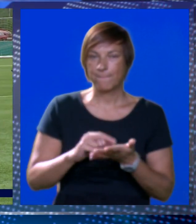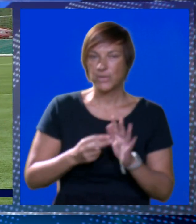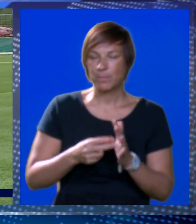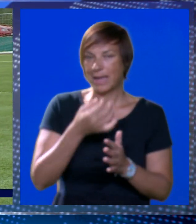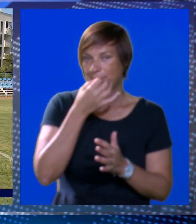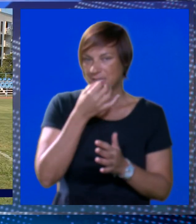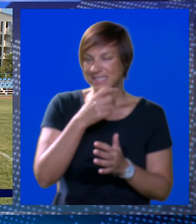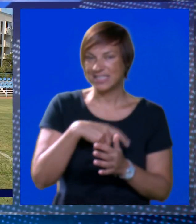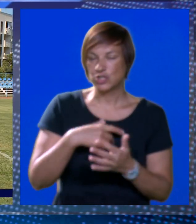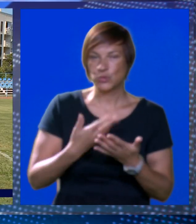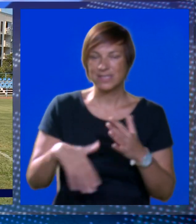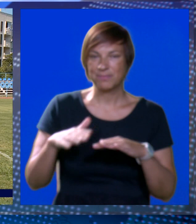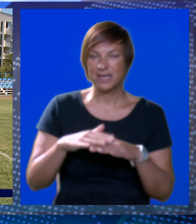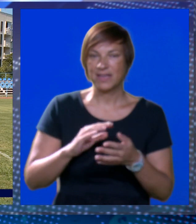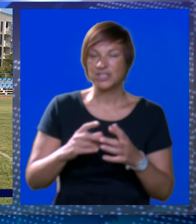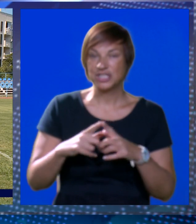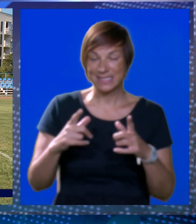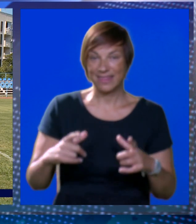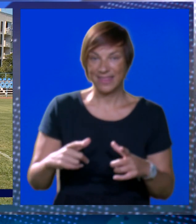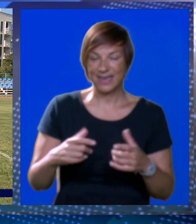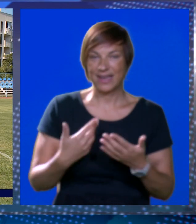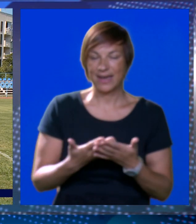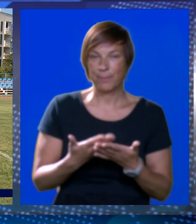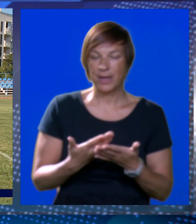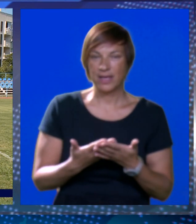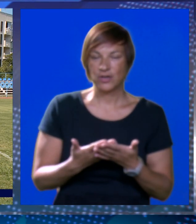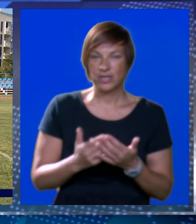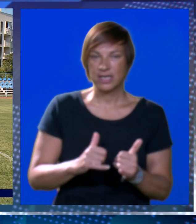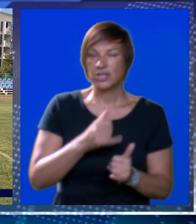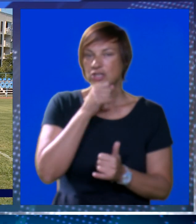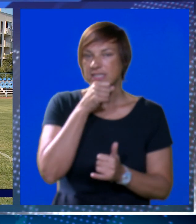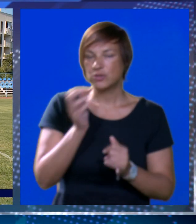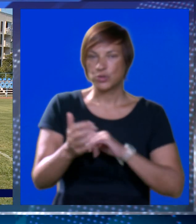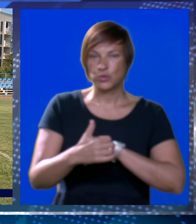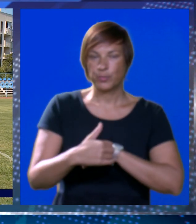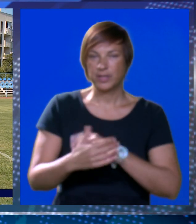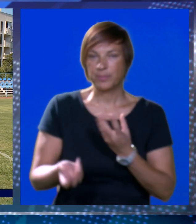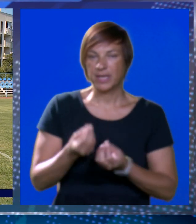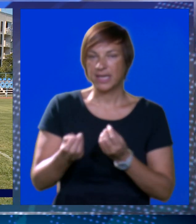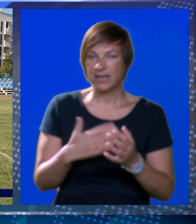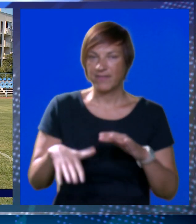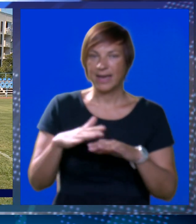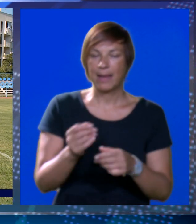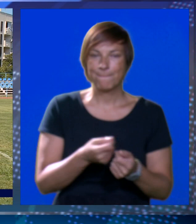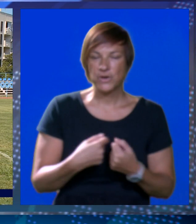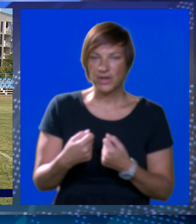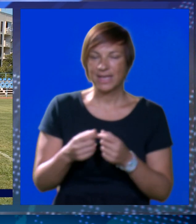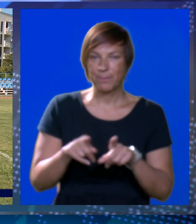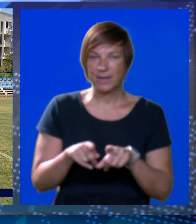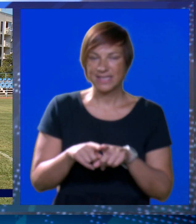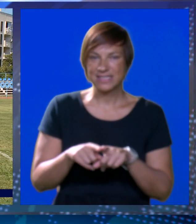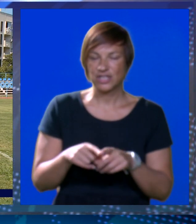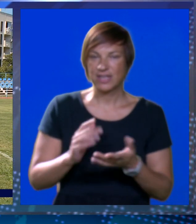problema sa sucima, od najvičji problem sa terenima, konkretno sad u župi i u Dubrovniku gdje igra veliki broj ekipa,